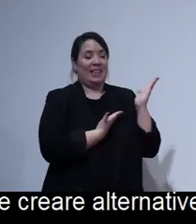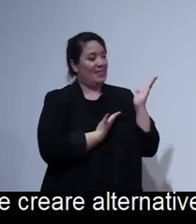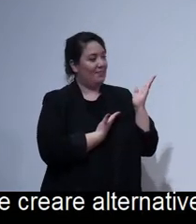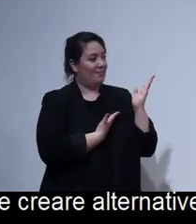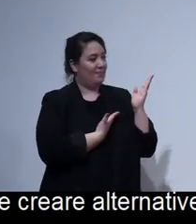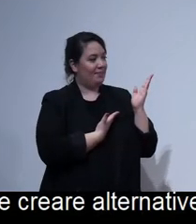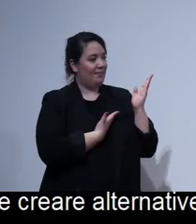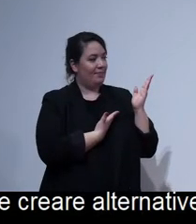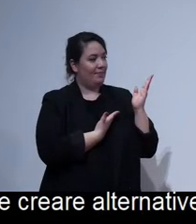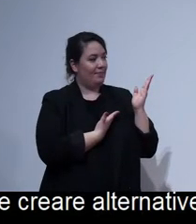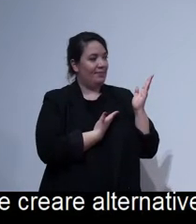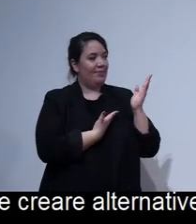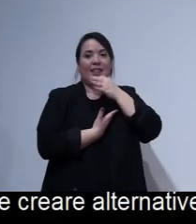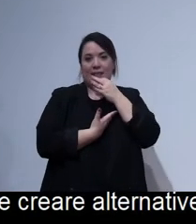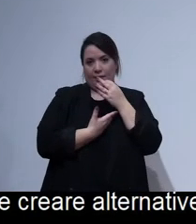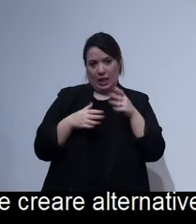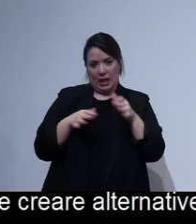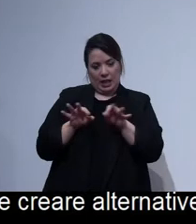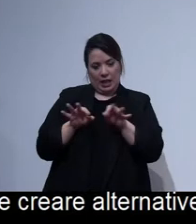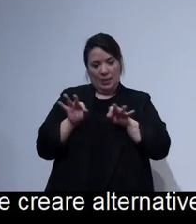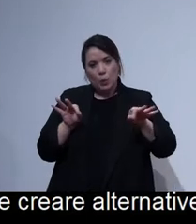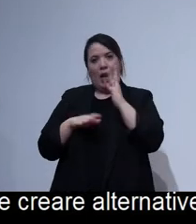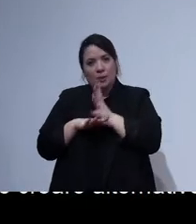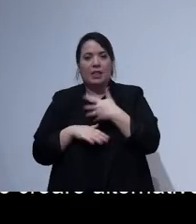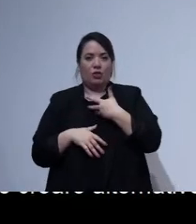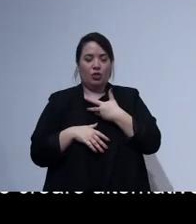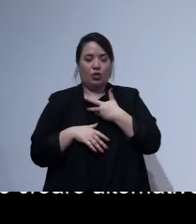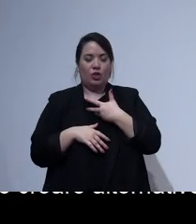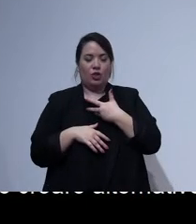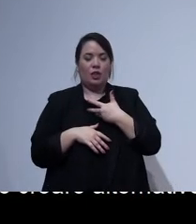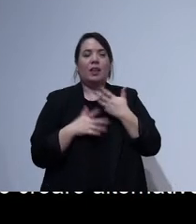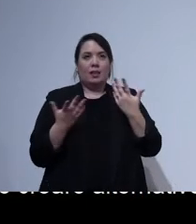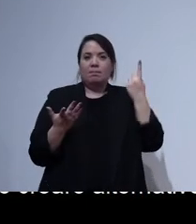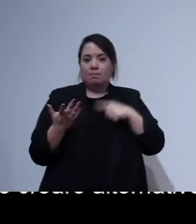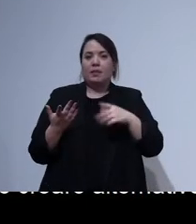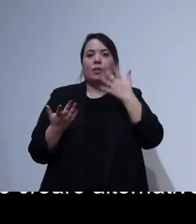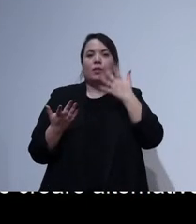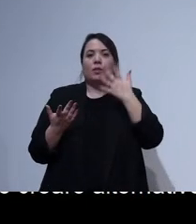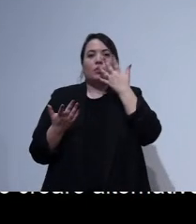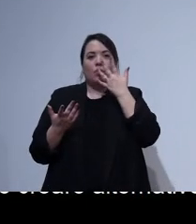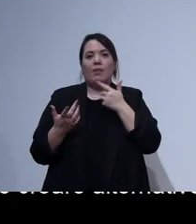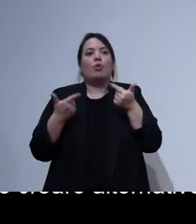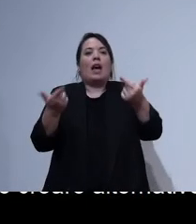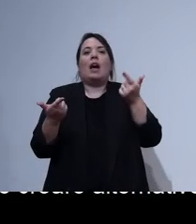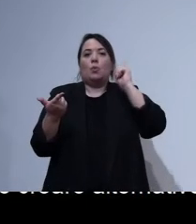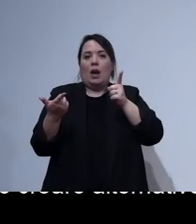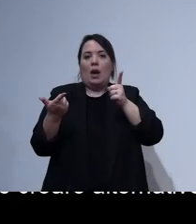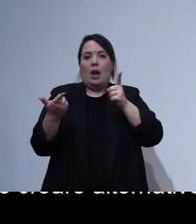con molte caratteristiche di accessibilità. Il concetto che volevamo far passare è che accessibile